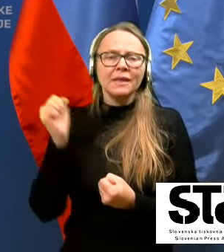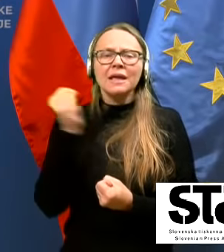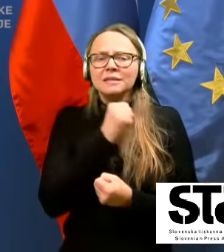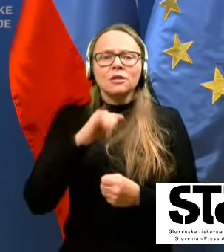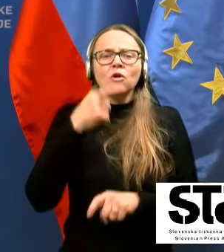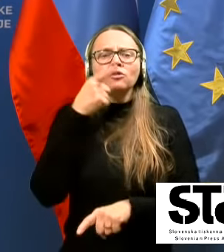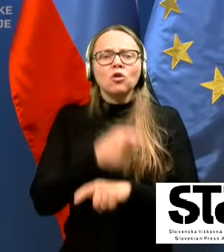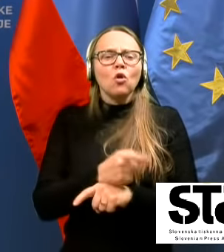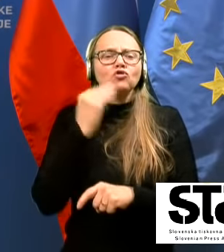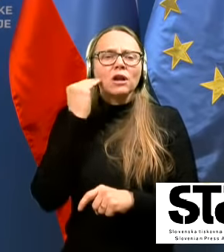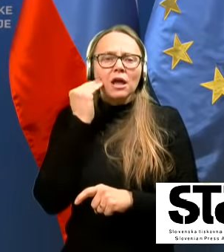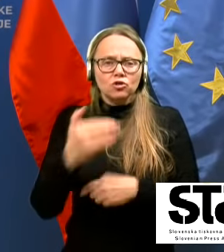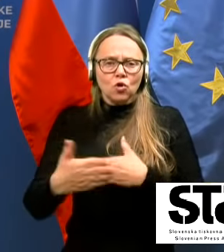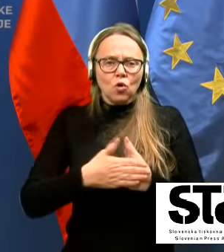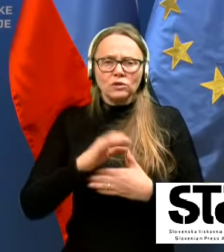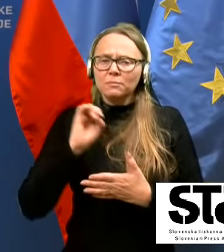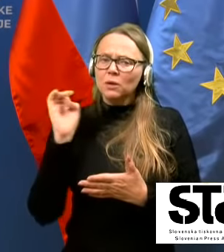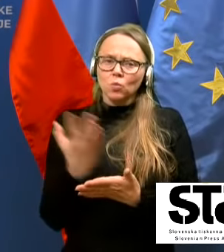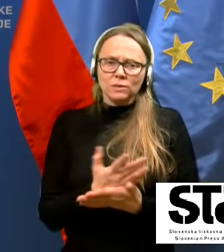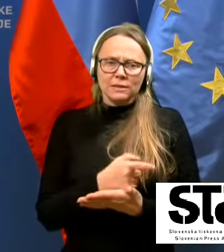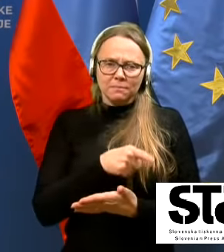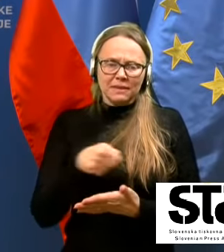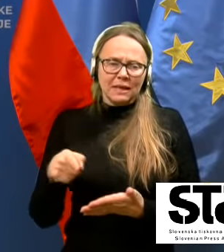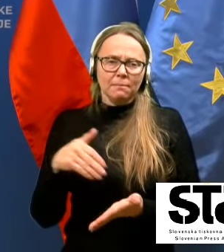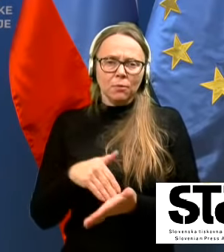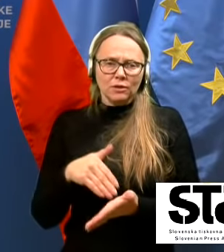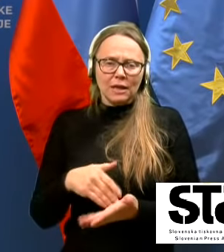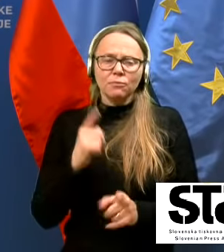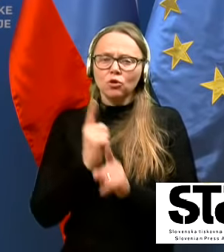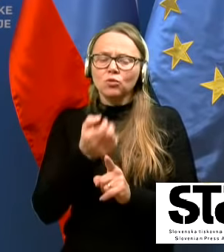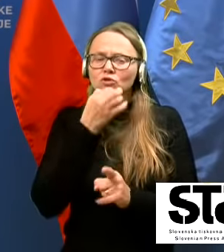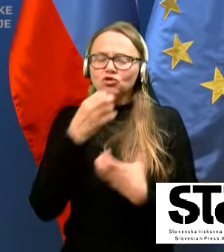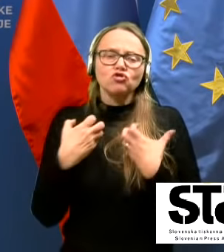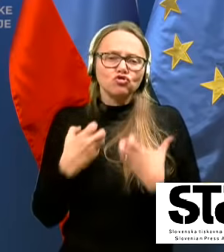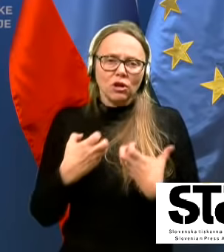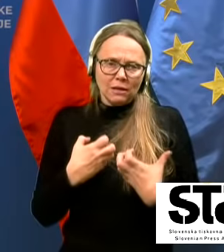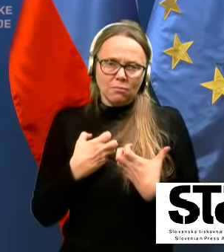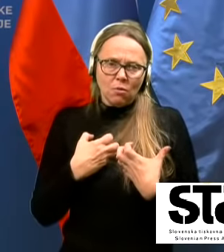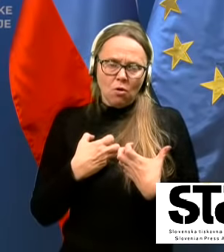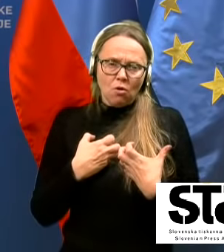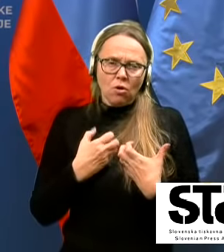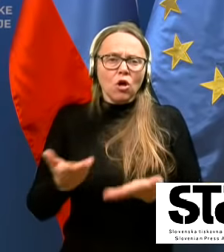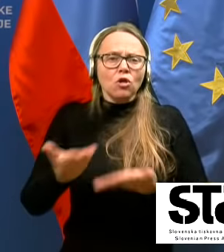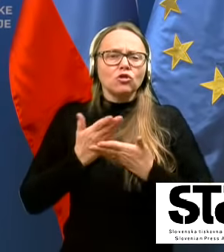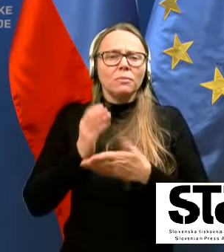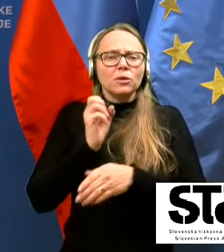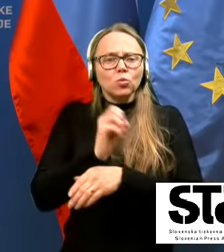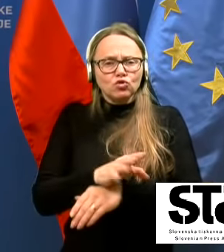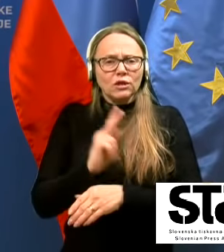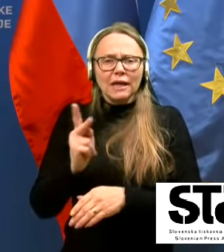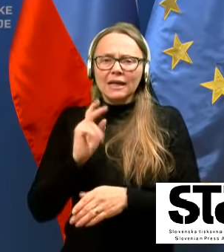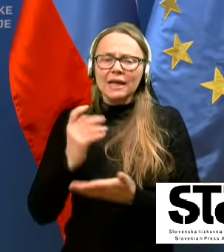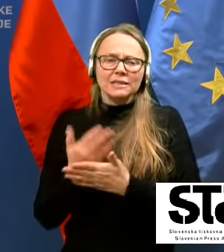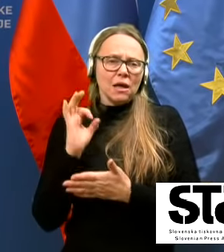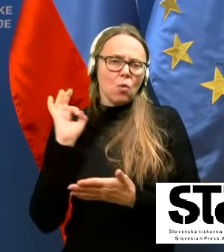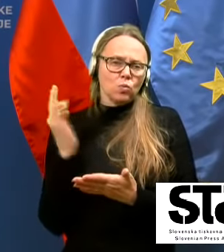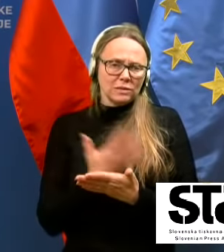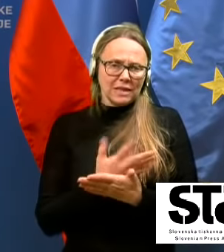določena strogost pri vsem tem potrebna, če želimo doseži štočinek, ki je vsem v interesu.